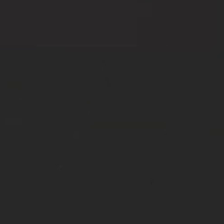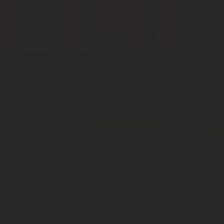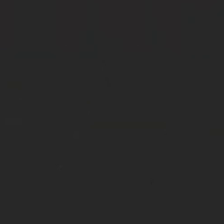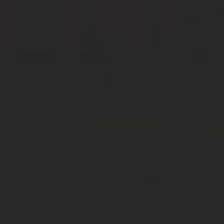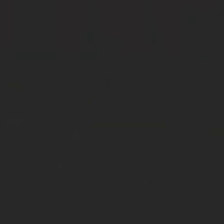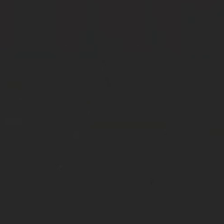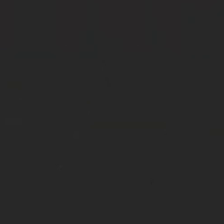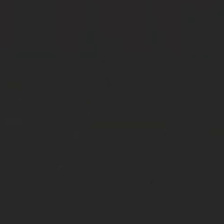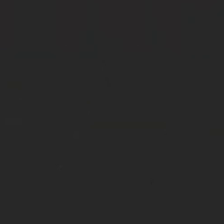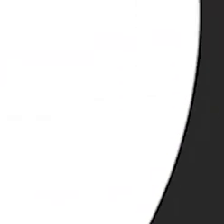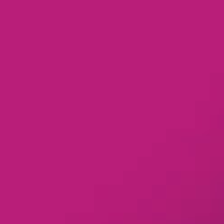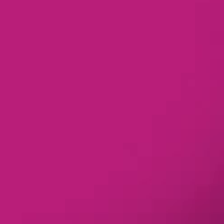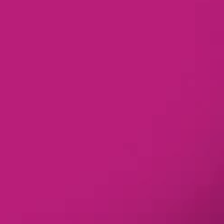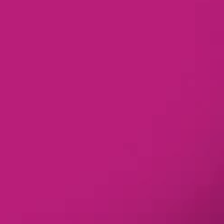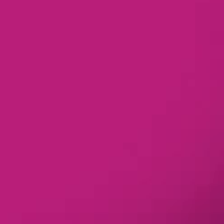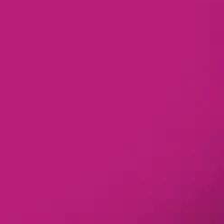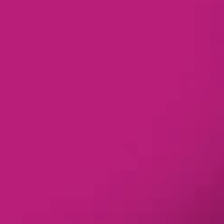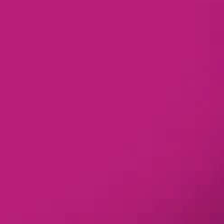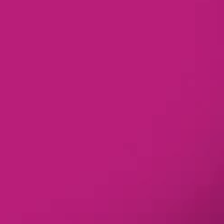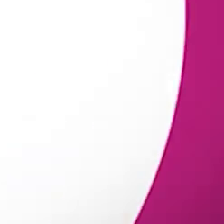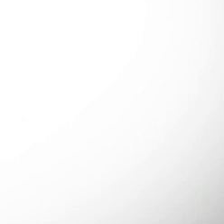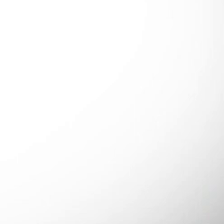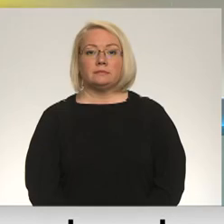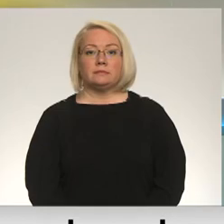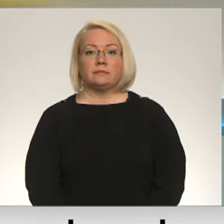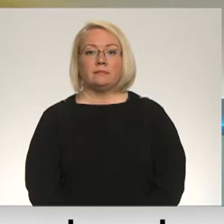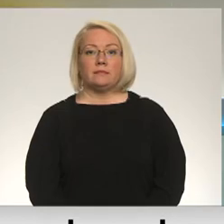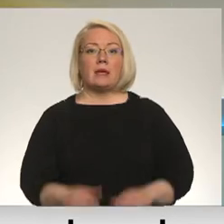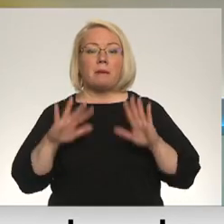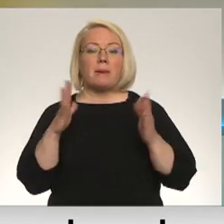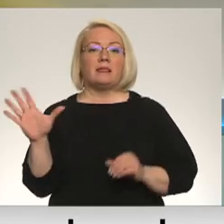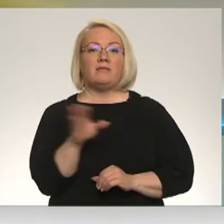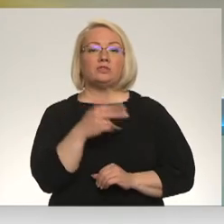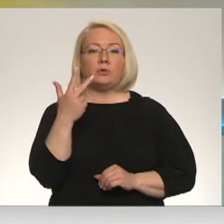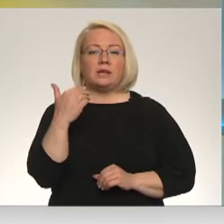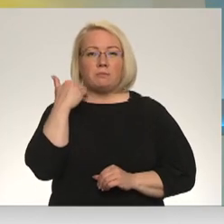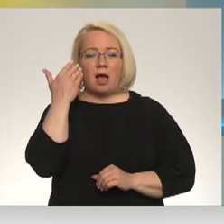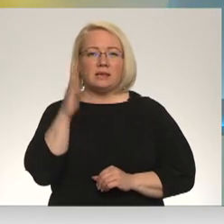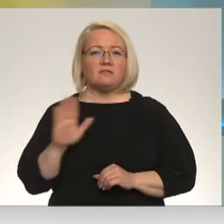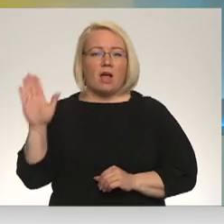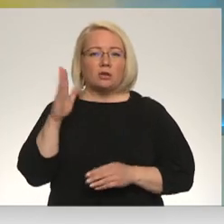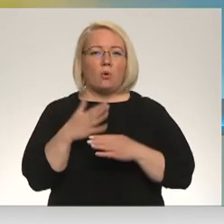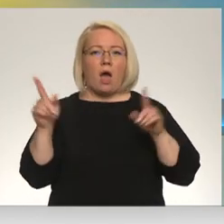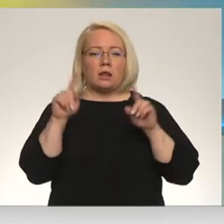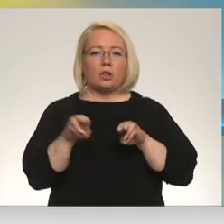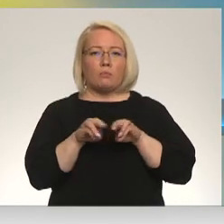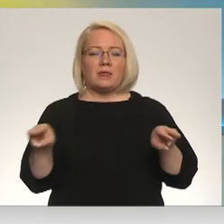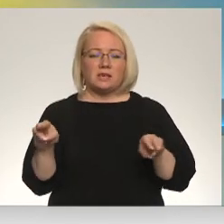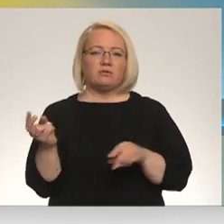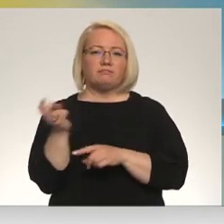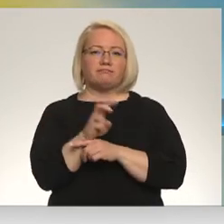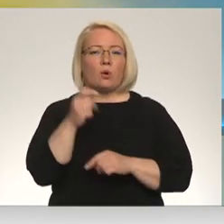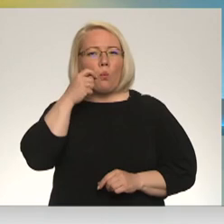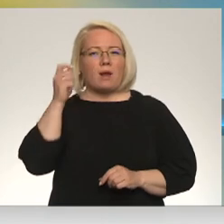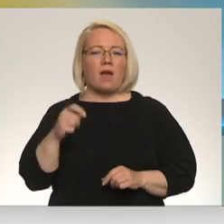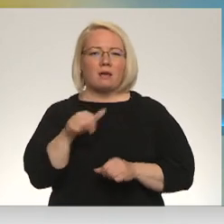Re, visi ēters ir te! Bet visu trīs Baltijas valstu ārlietu ministri šodien ieradušies Ukrainas